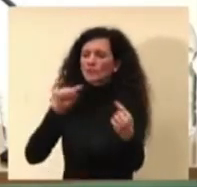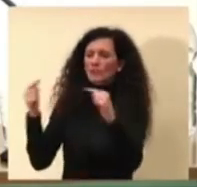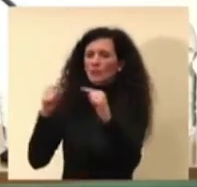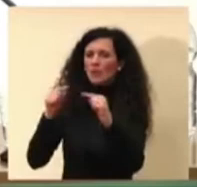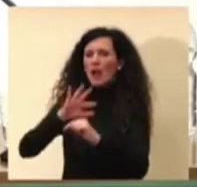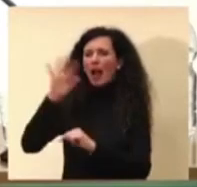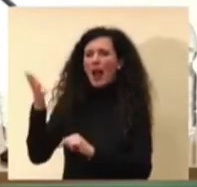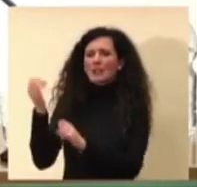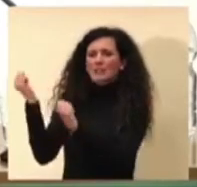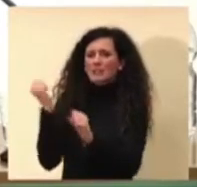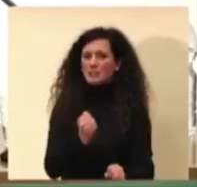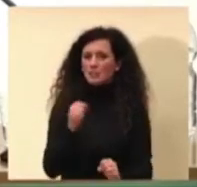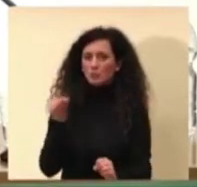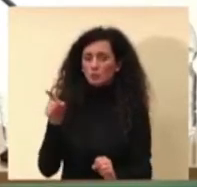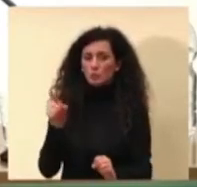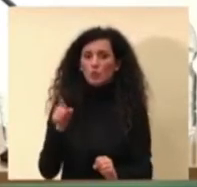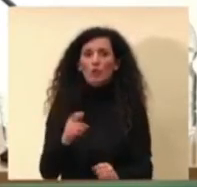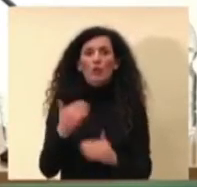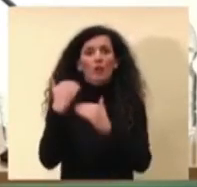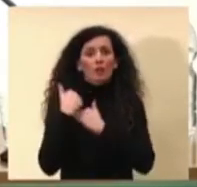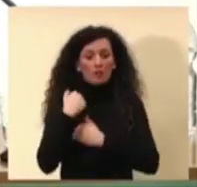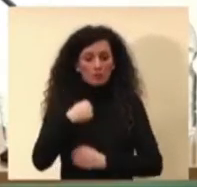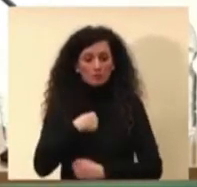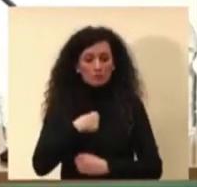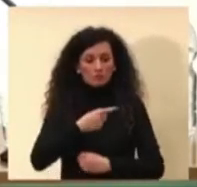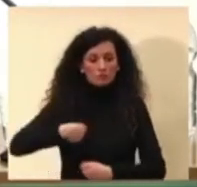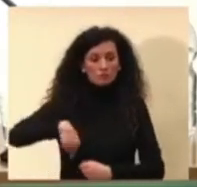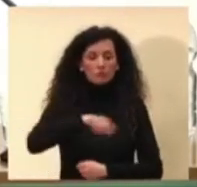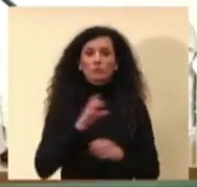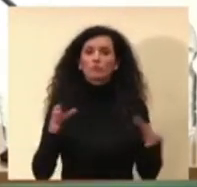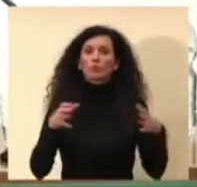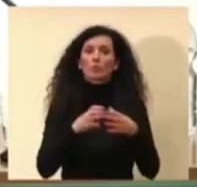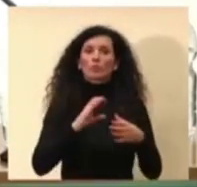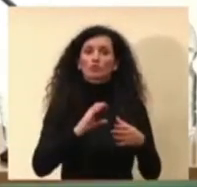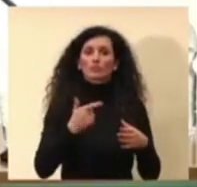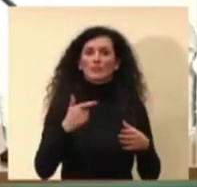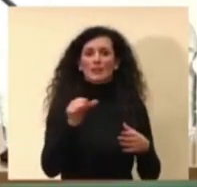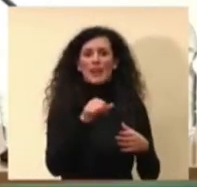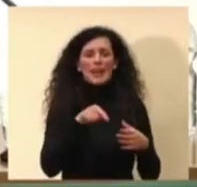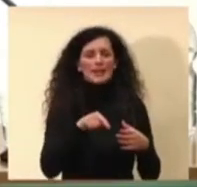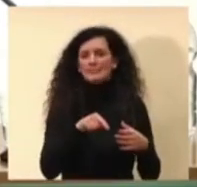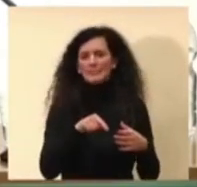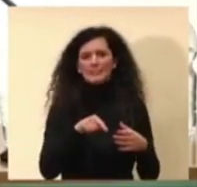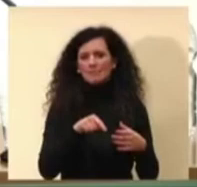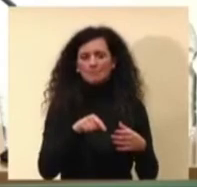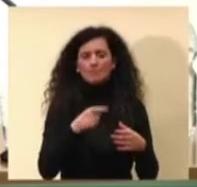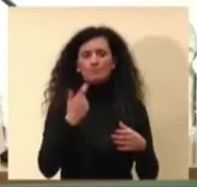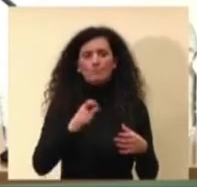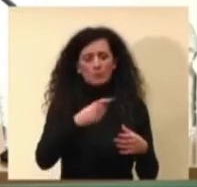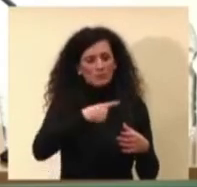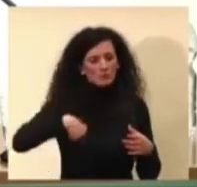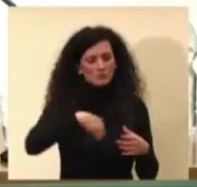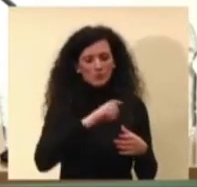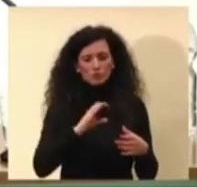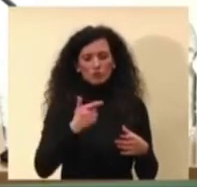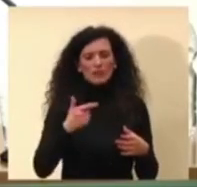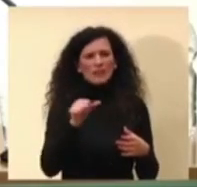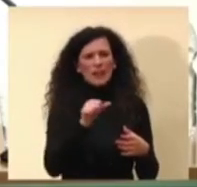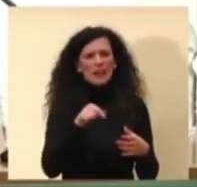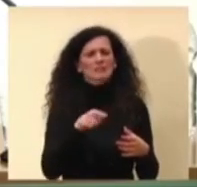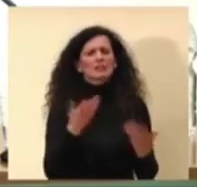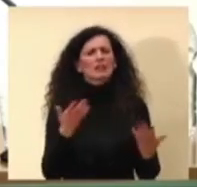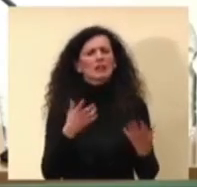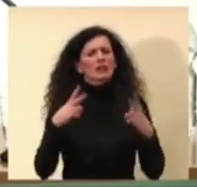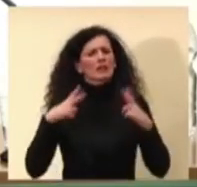Tecnico Scientifico, il quale, e mi ripeto, si limita evidentemente a auspicare che la